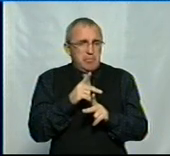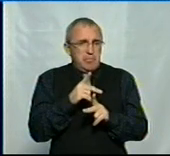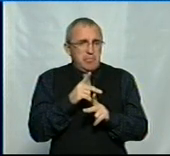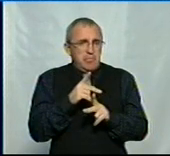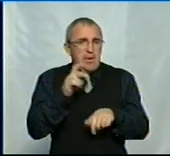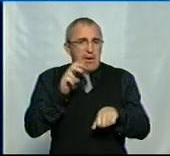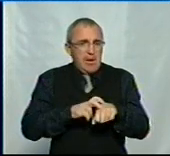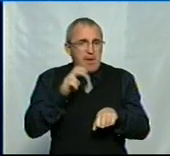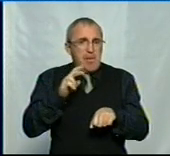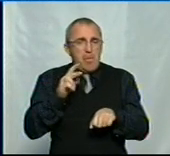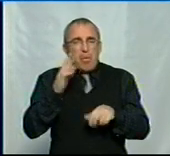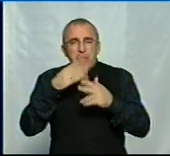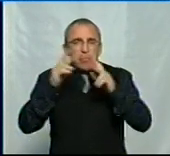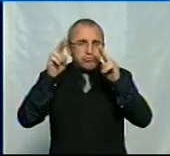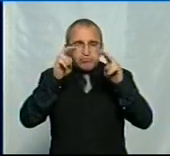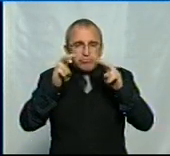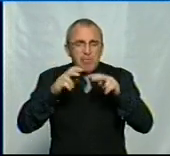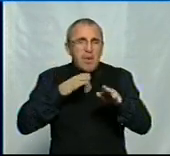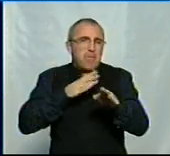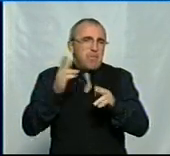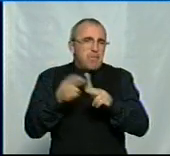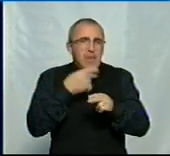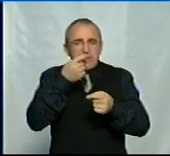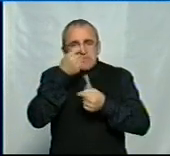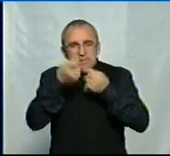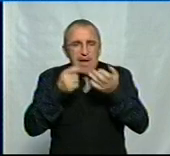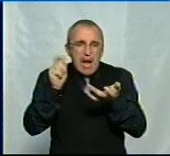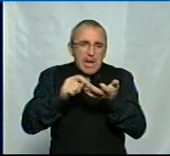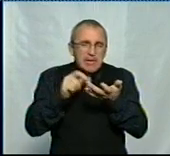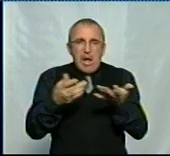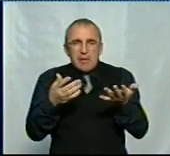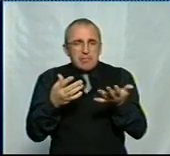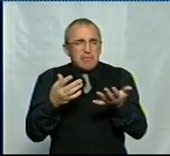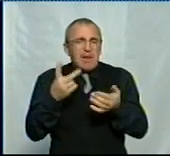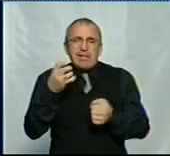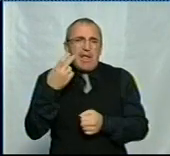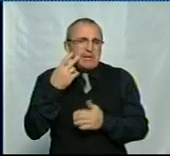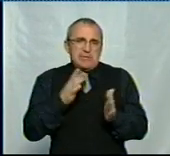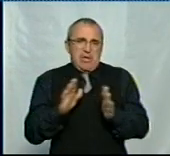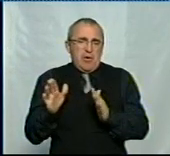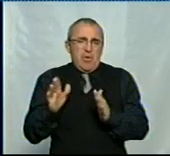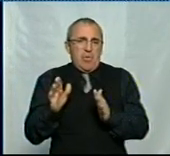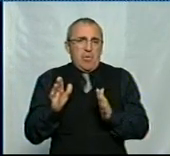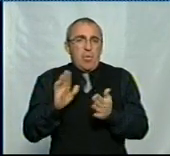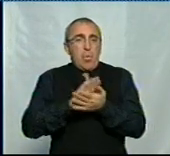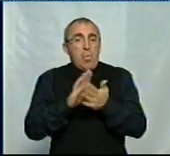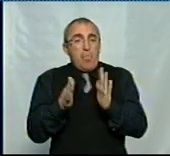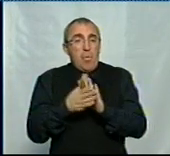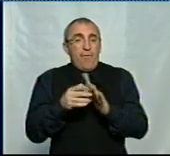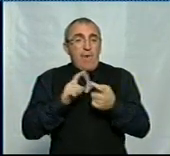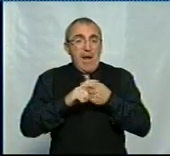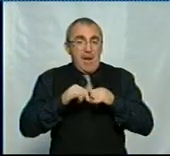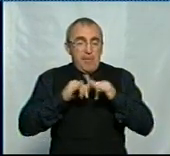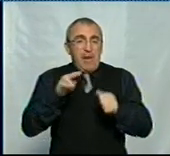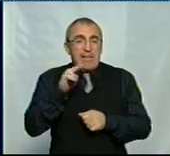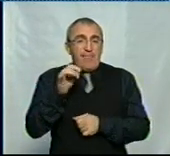лікарю при поверхневому огляді, без проведення детальних аналізів? Ні, не завжди. В умовах епідемії